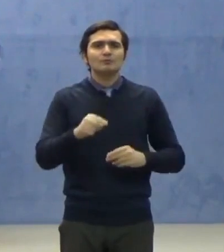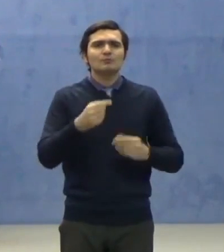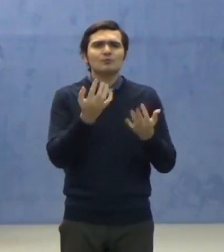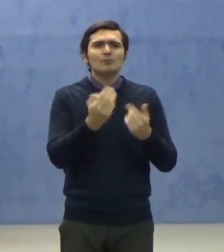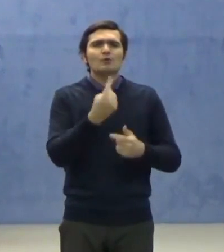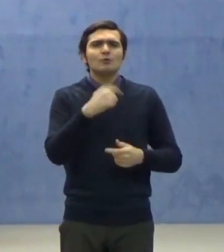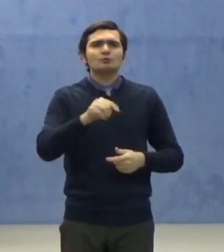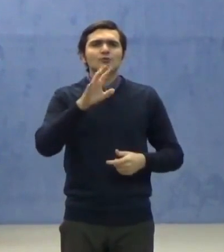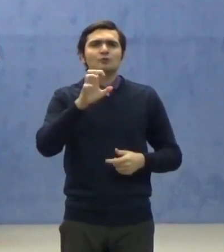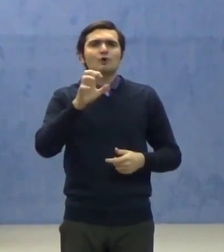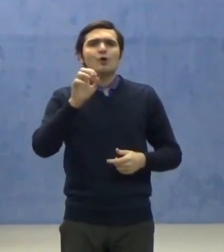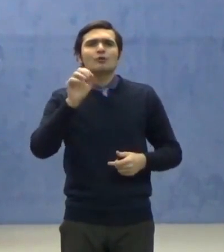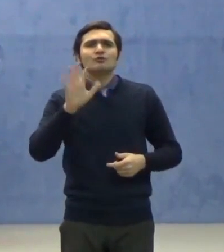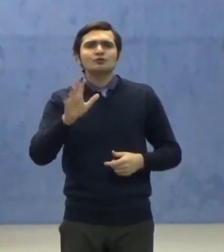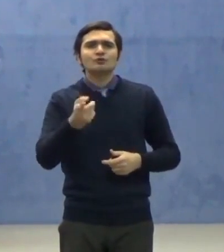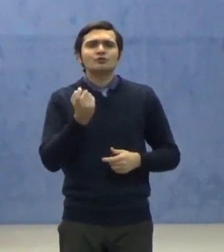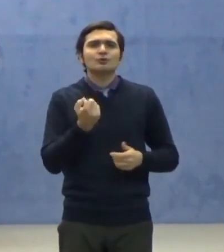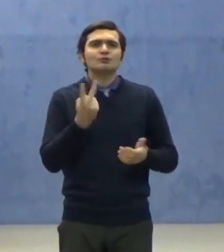2020,